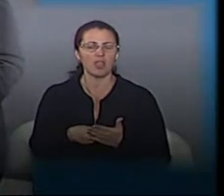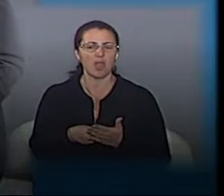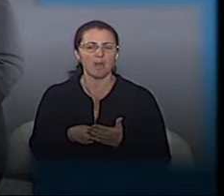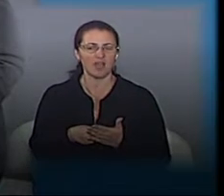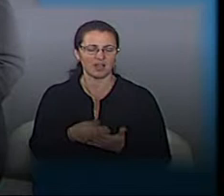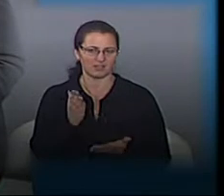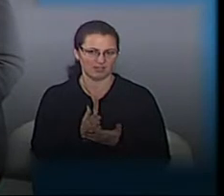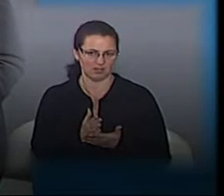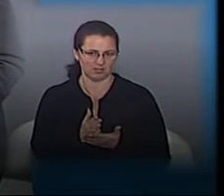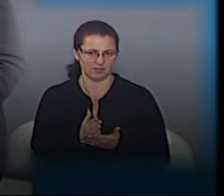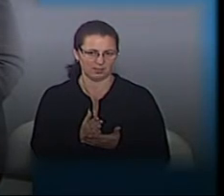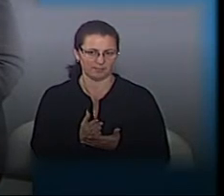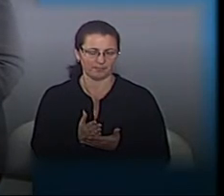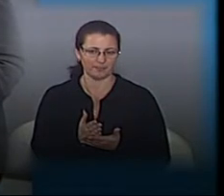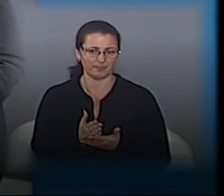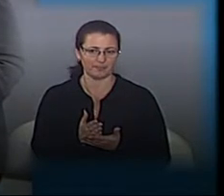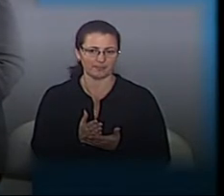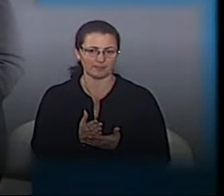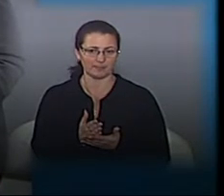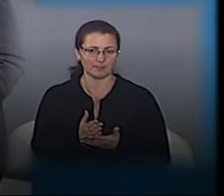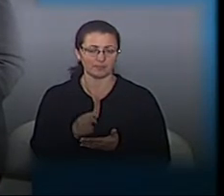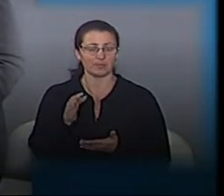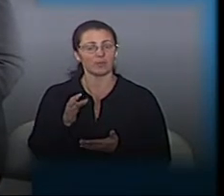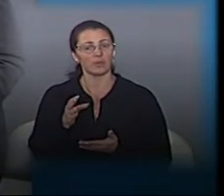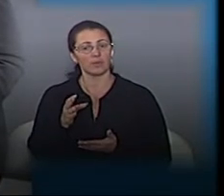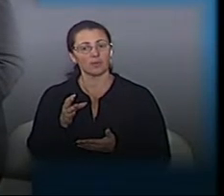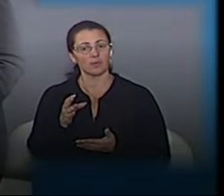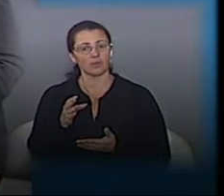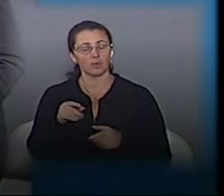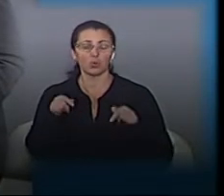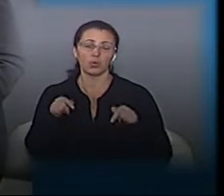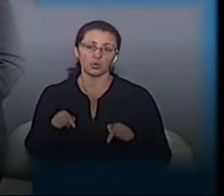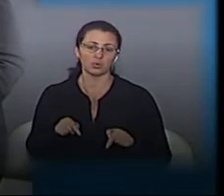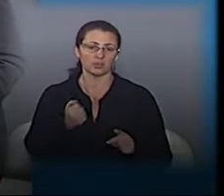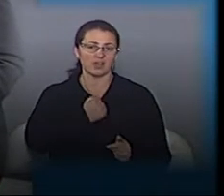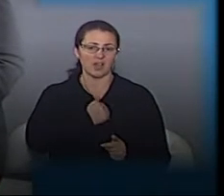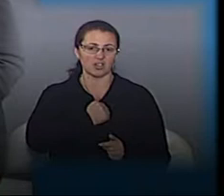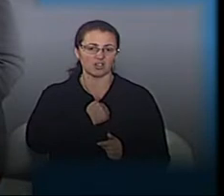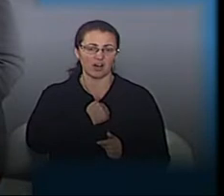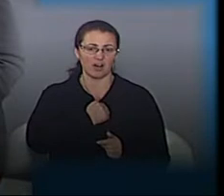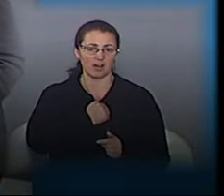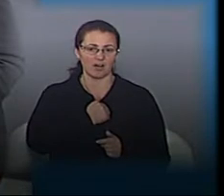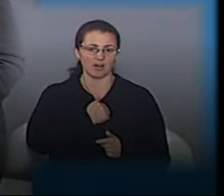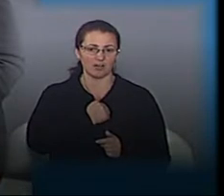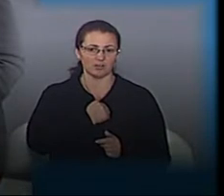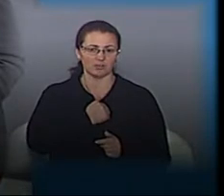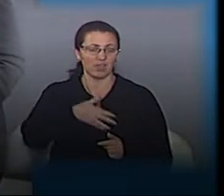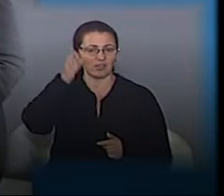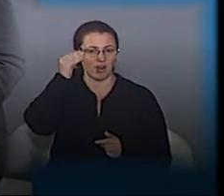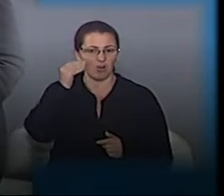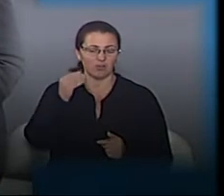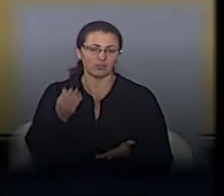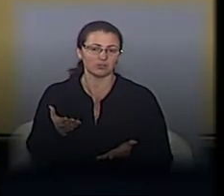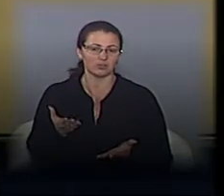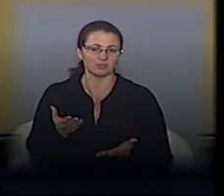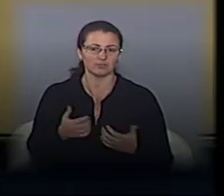є грунтові, можливо. Проте, тут, на жаль, ми виходимо з мишливостей бюджету. Не можна в одному